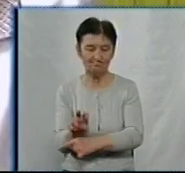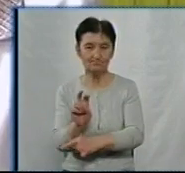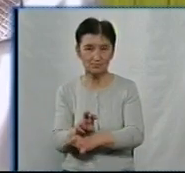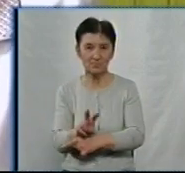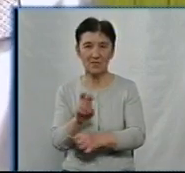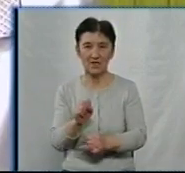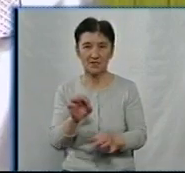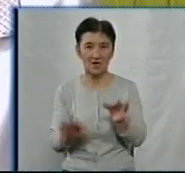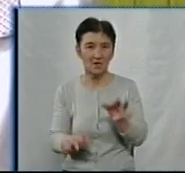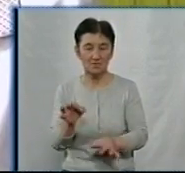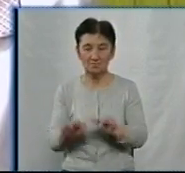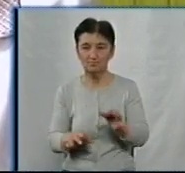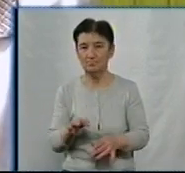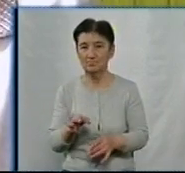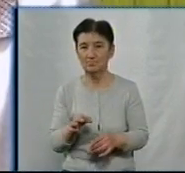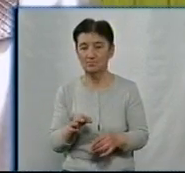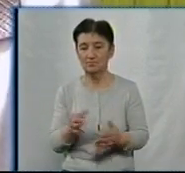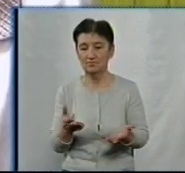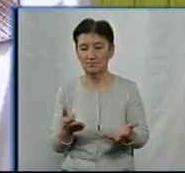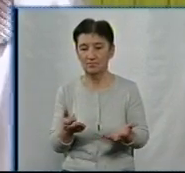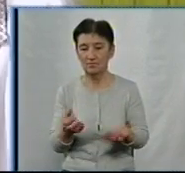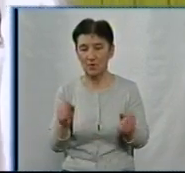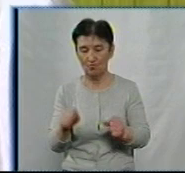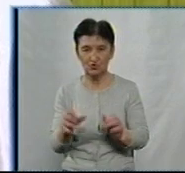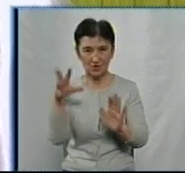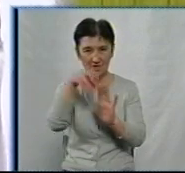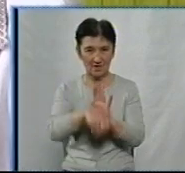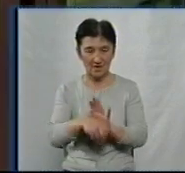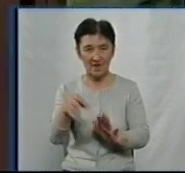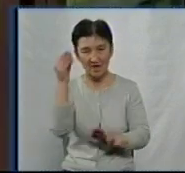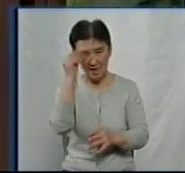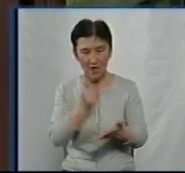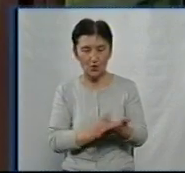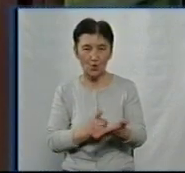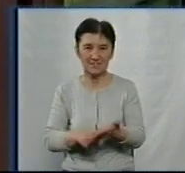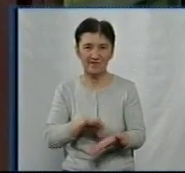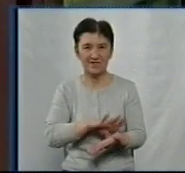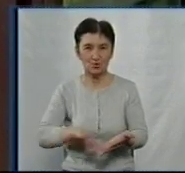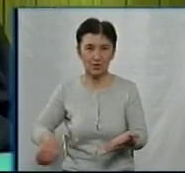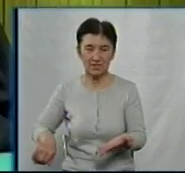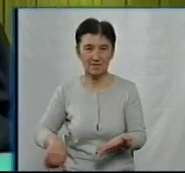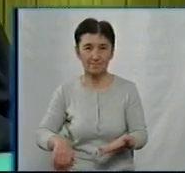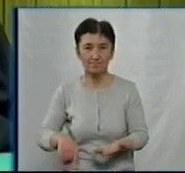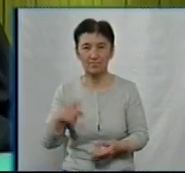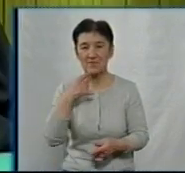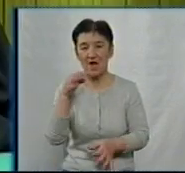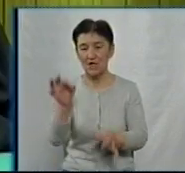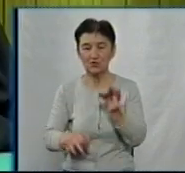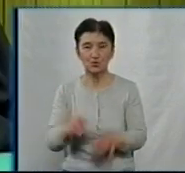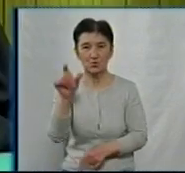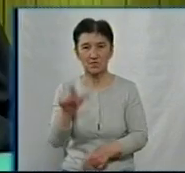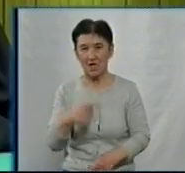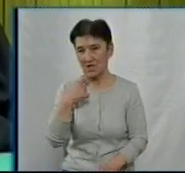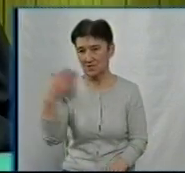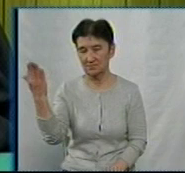прокурор 177, що він може переховуватися? Відсутні докази. Ухвалу суду зачитав суддя Сергій Щербина.